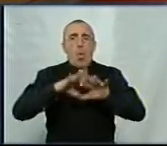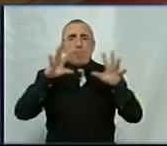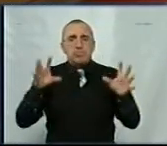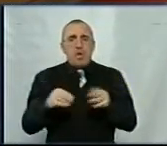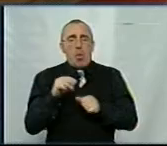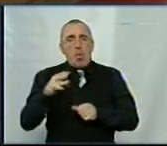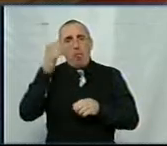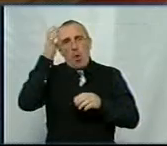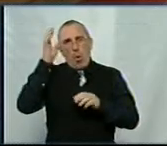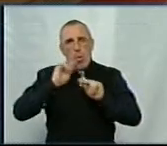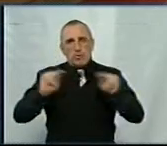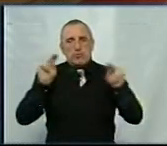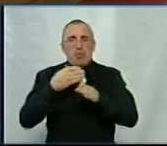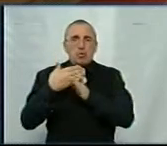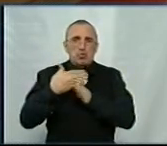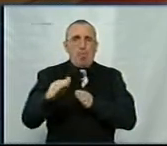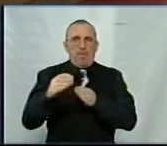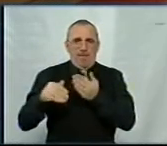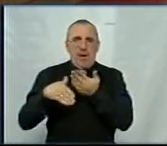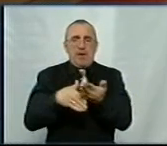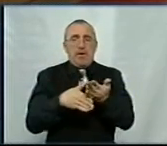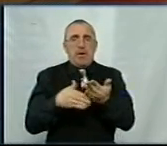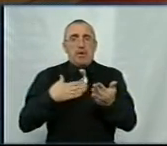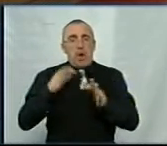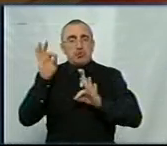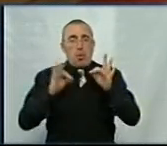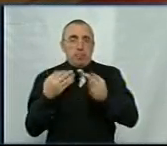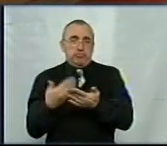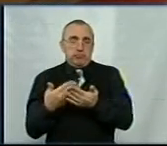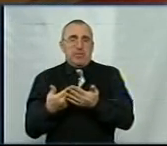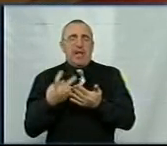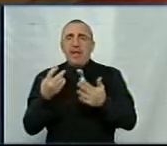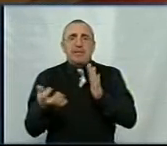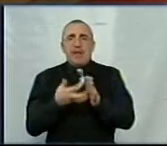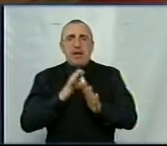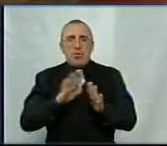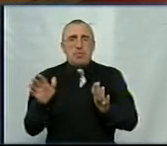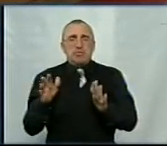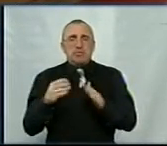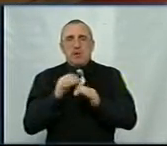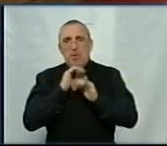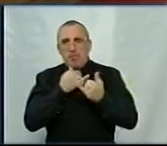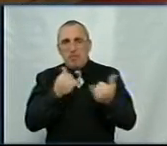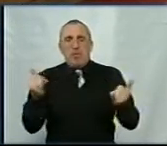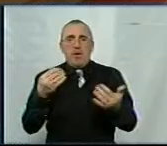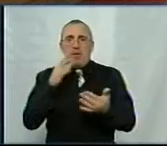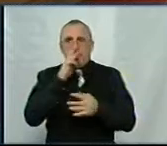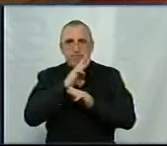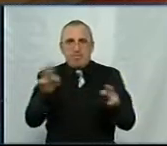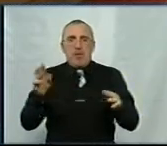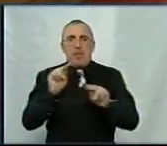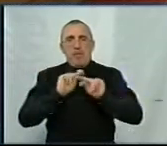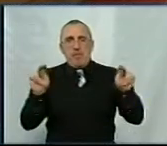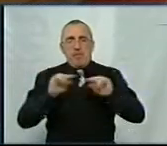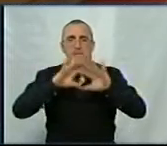освітньої субвенції. По нашим розрахункам, недостатня для забезпечення заробітної плати педагогам